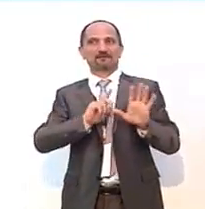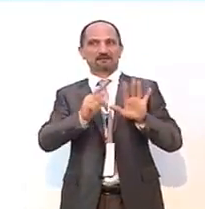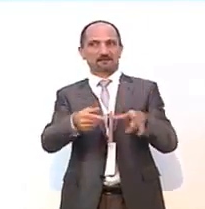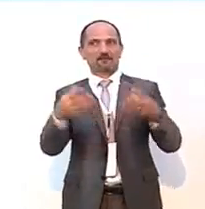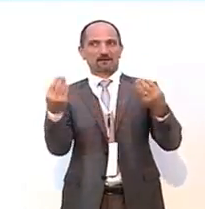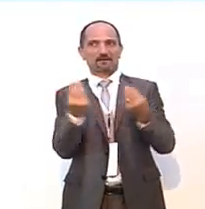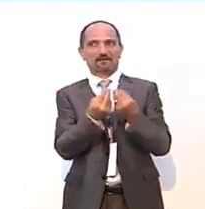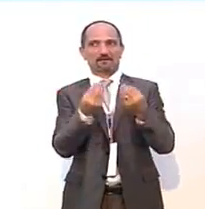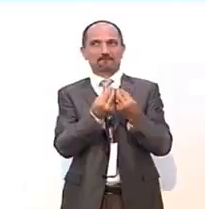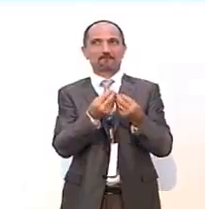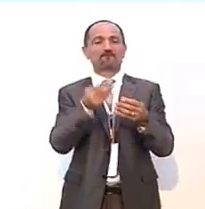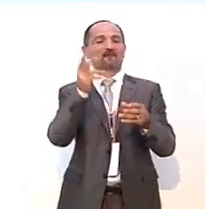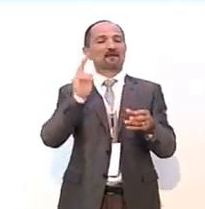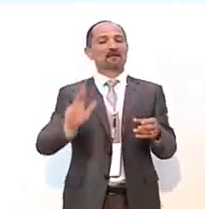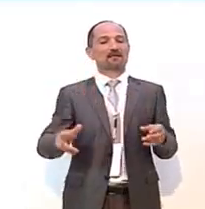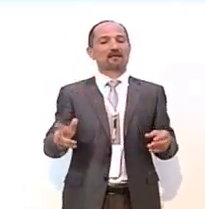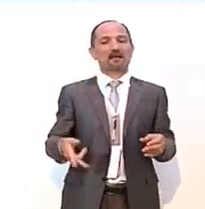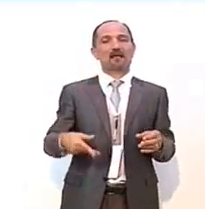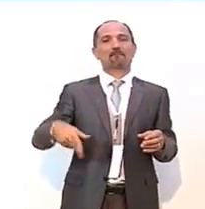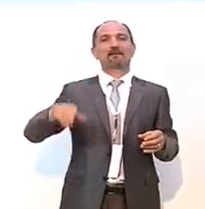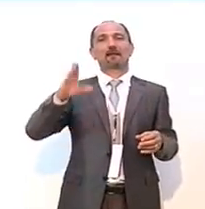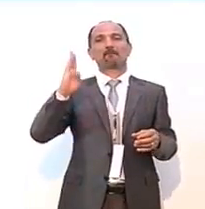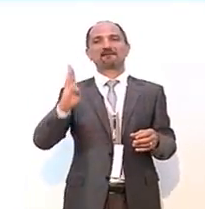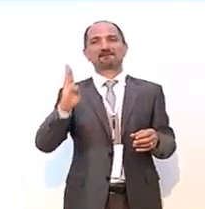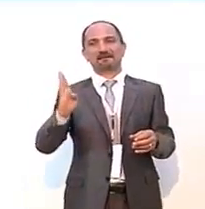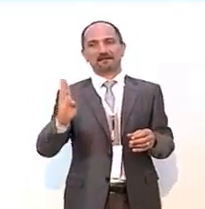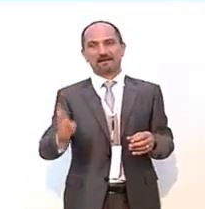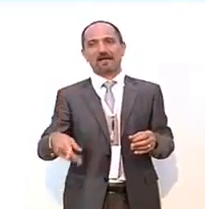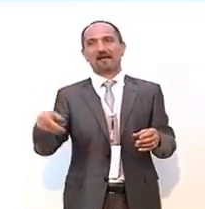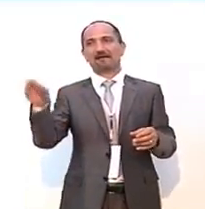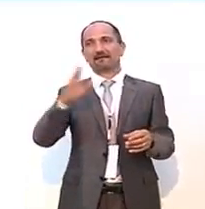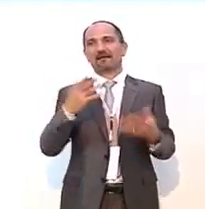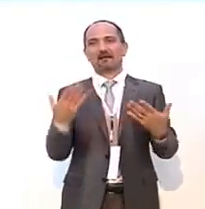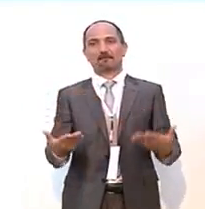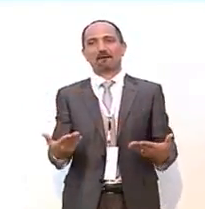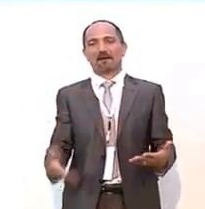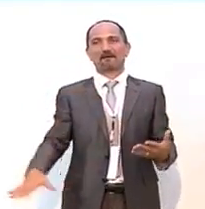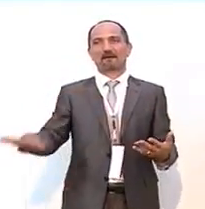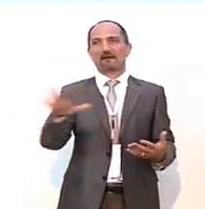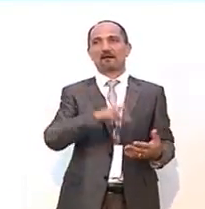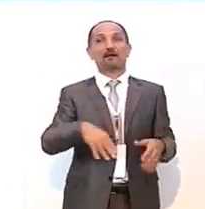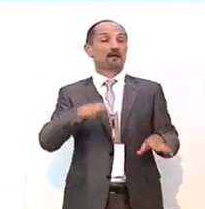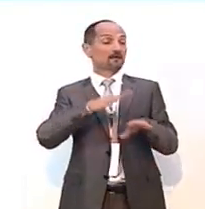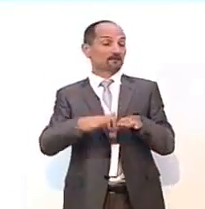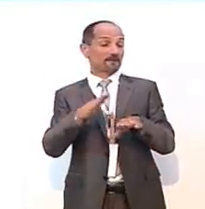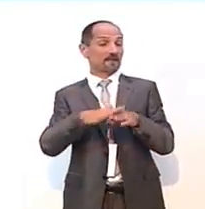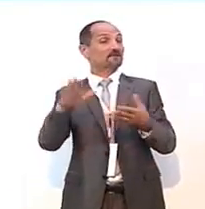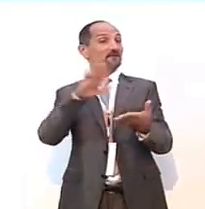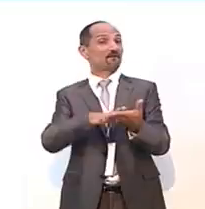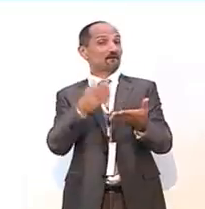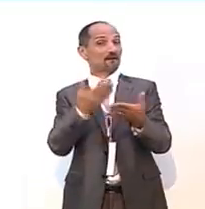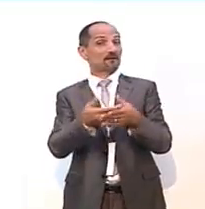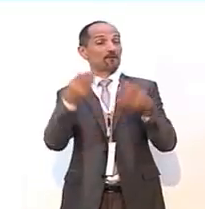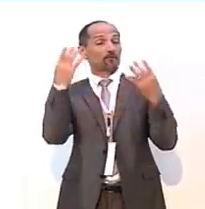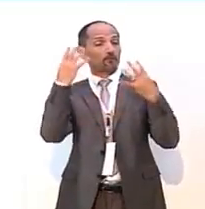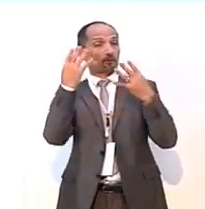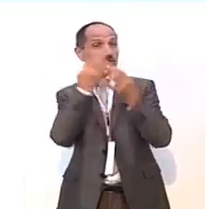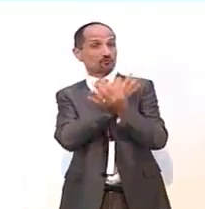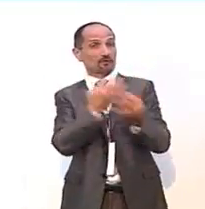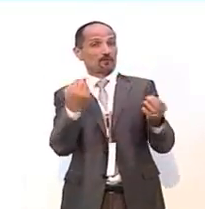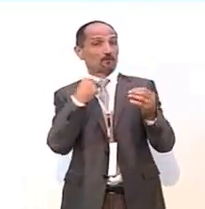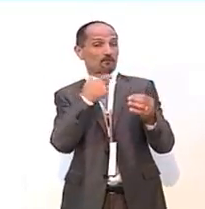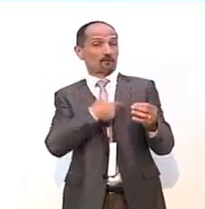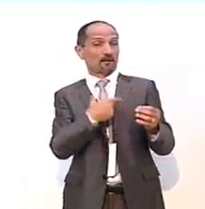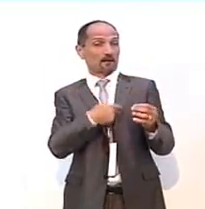siamo stati insieme in Calabria, in Basilicata, poi in Campania, un'esperienza molto valida per una duplice ragione, una sicuramente di